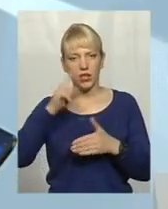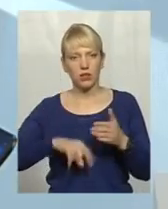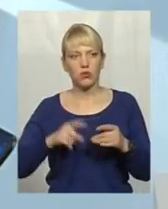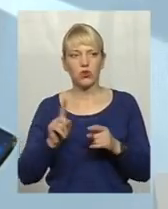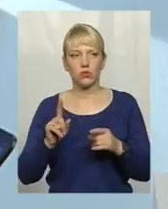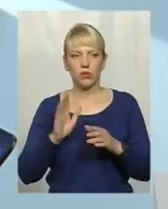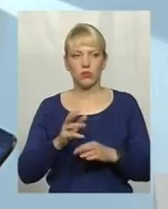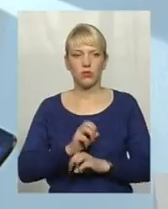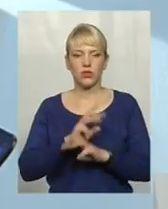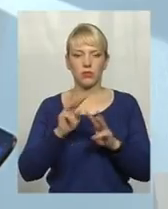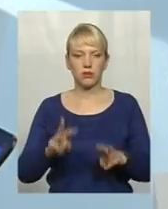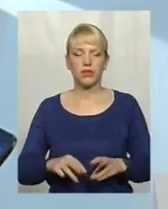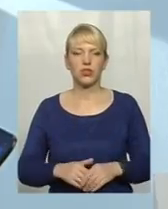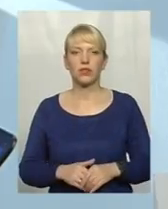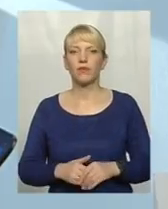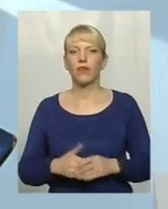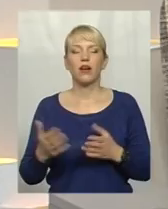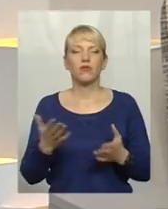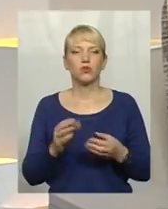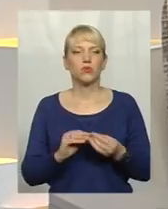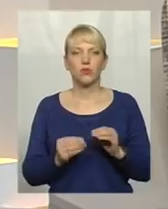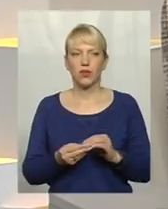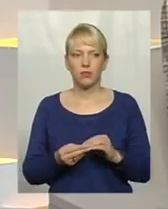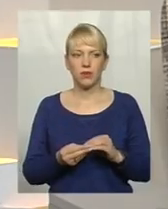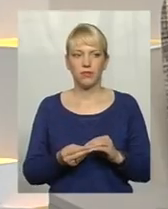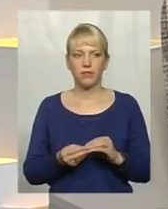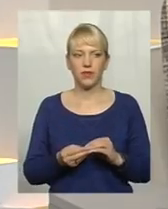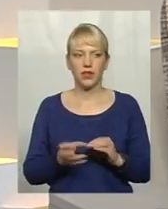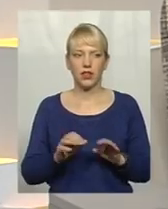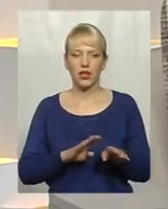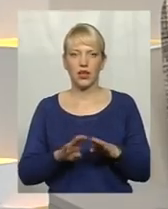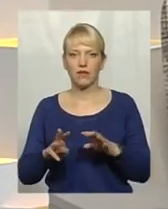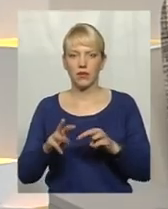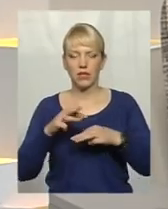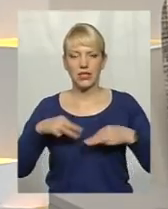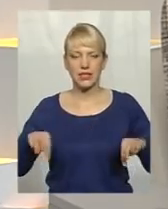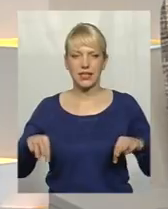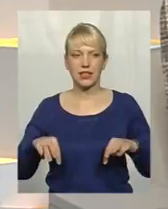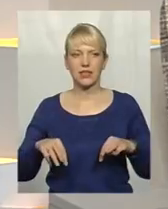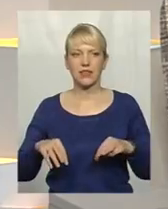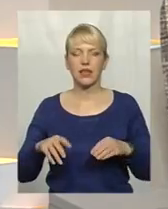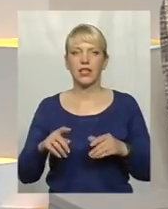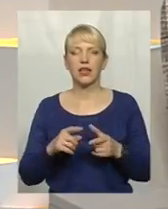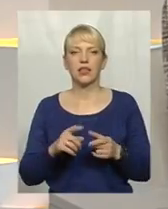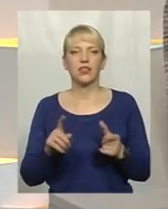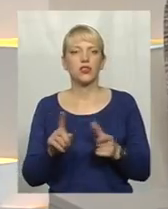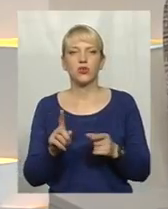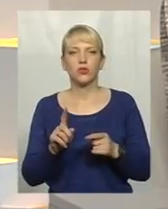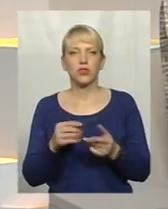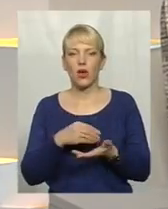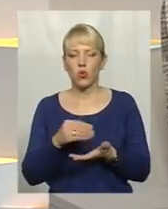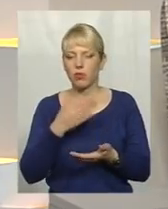будемо забезпечені. В чому проблема? Скажемо, на рівні міністерства не відбулися такі закупки? Я знаю,